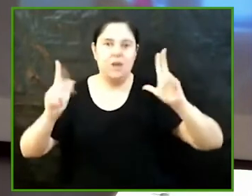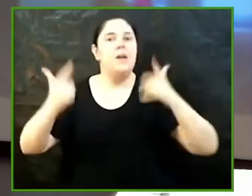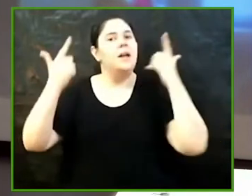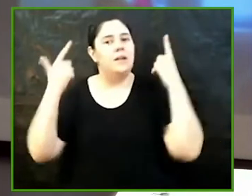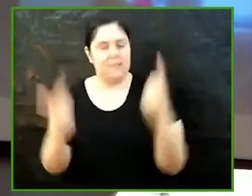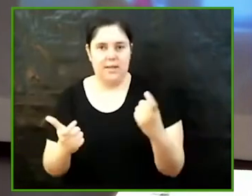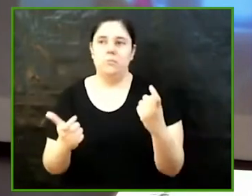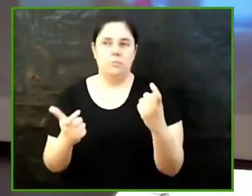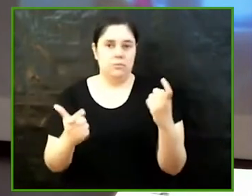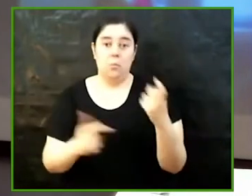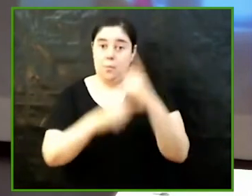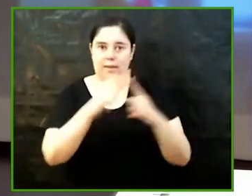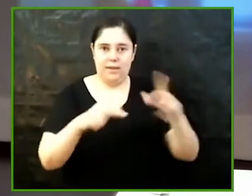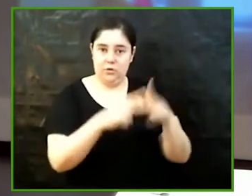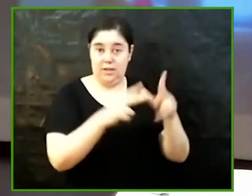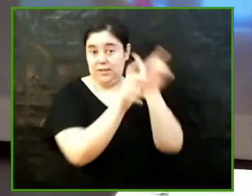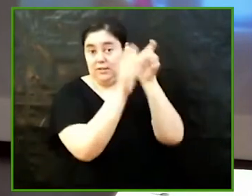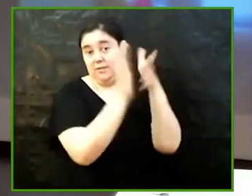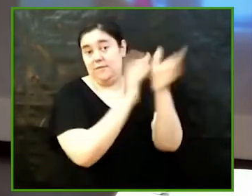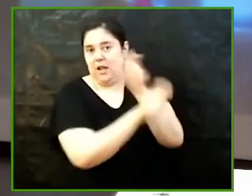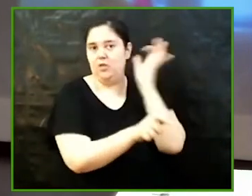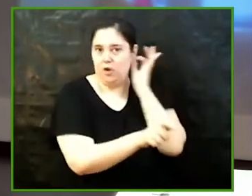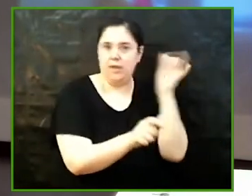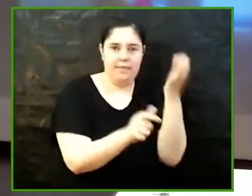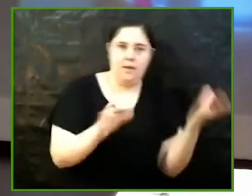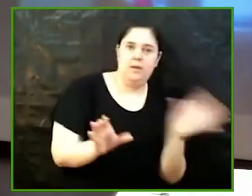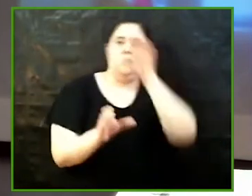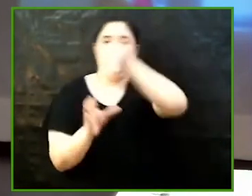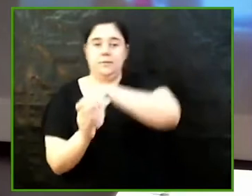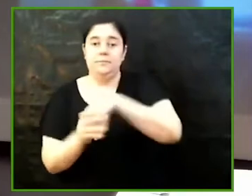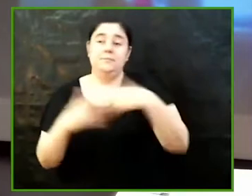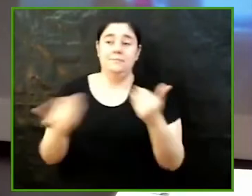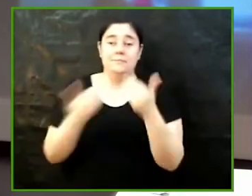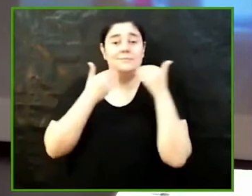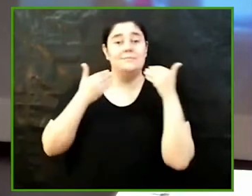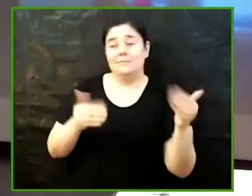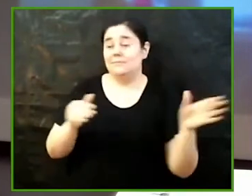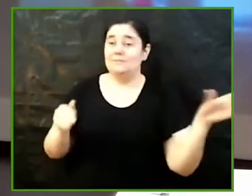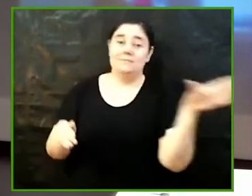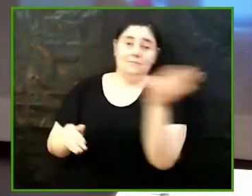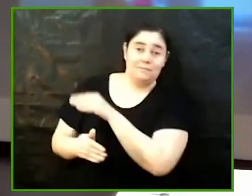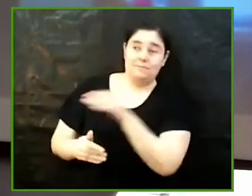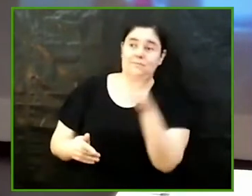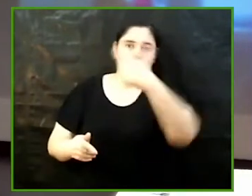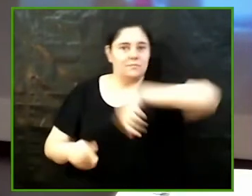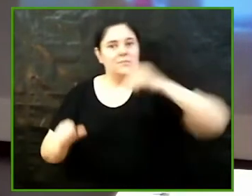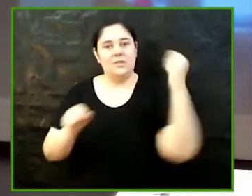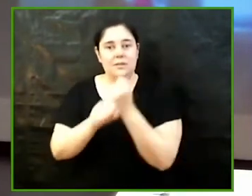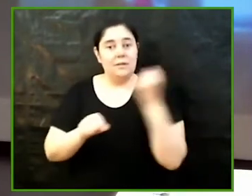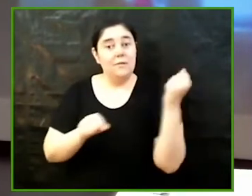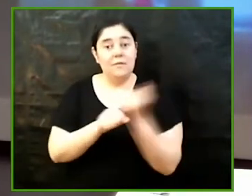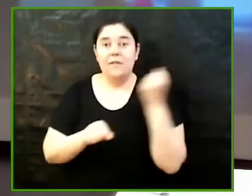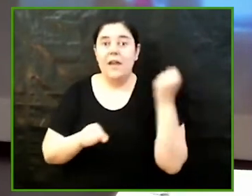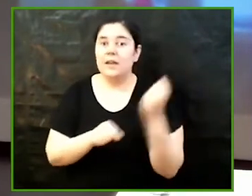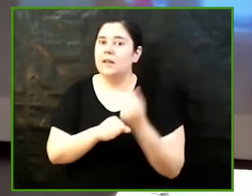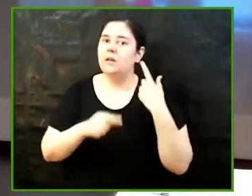voldria agrair a totes les persones que feu possible aquesta edició del Premi i agrair-vos a tots la vostra feina que és clau per